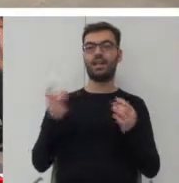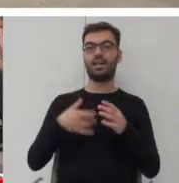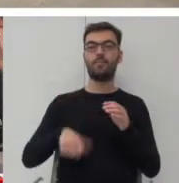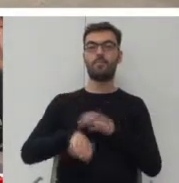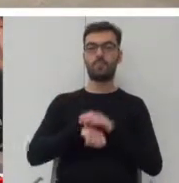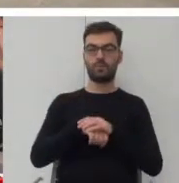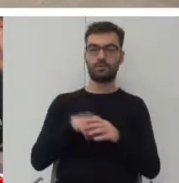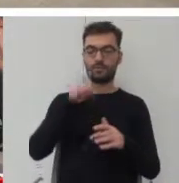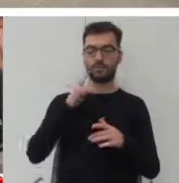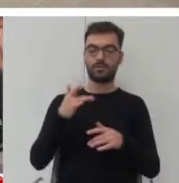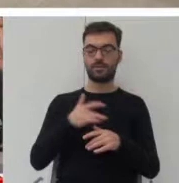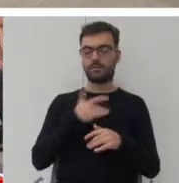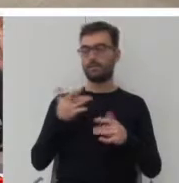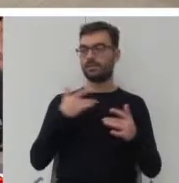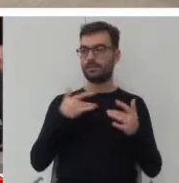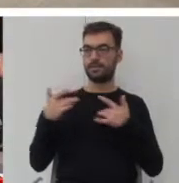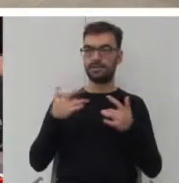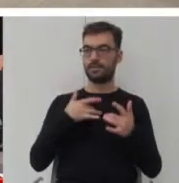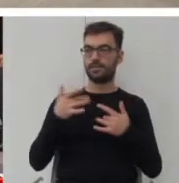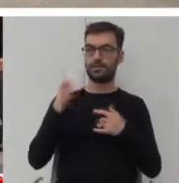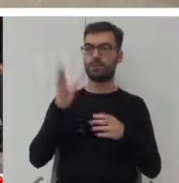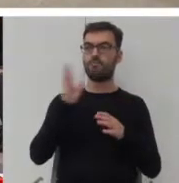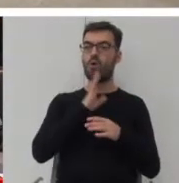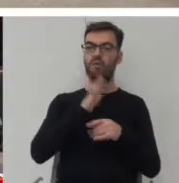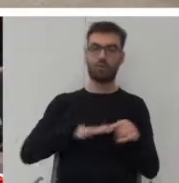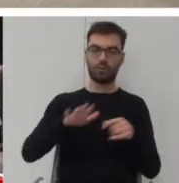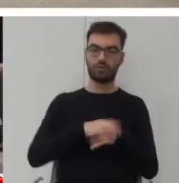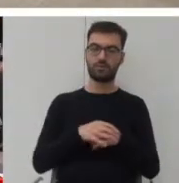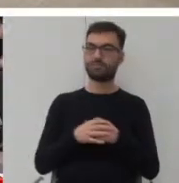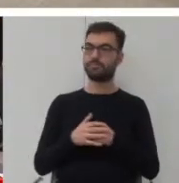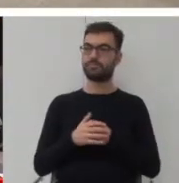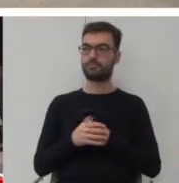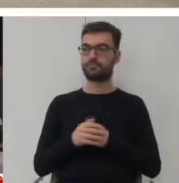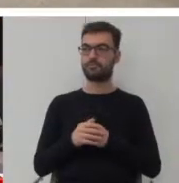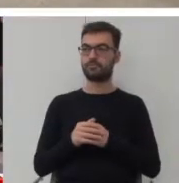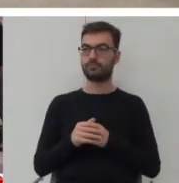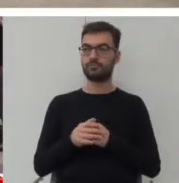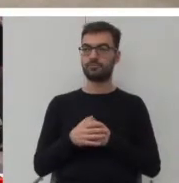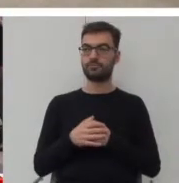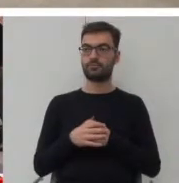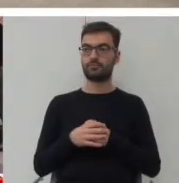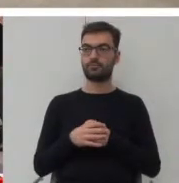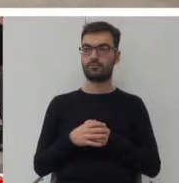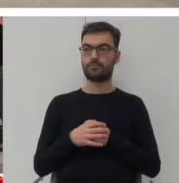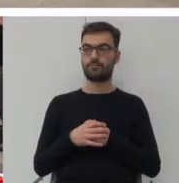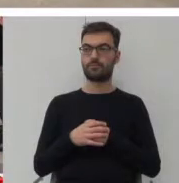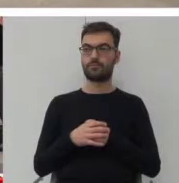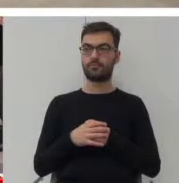bolączką naszych podwórek i takim propozycją